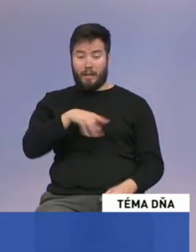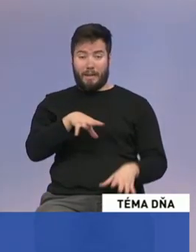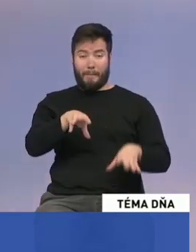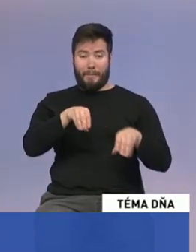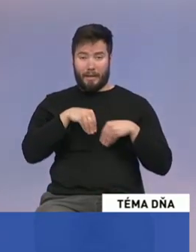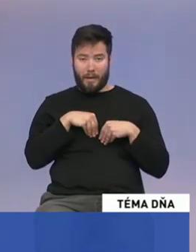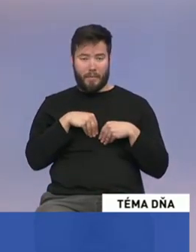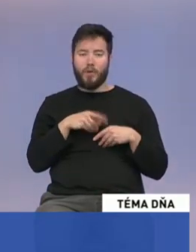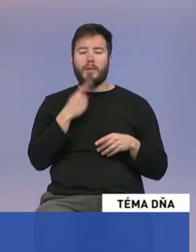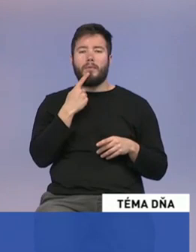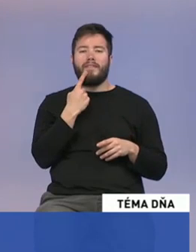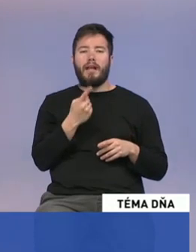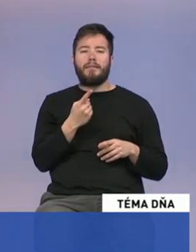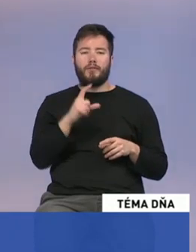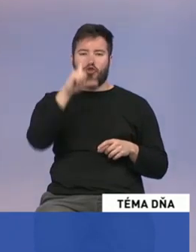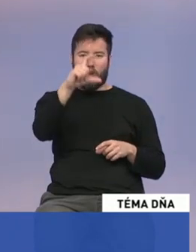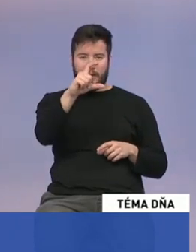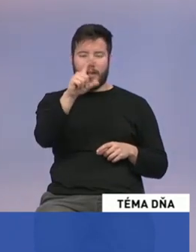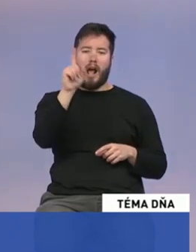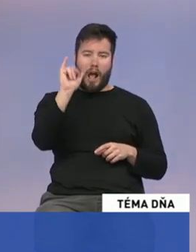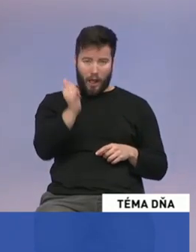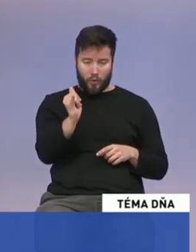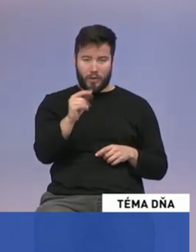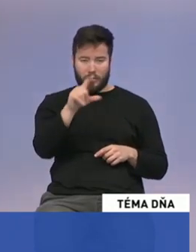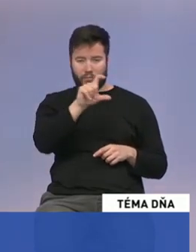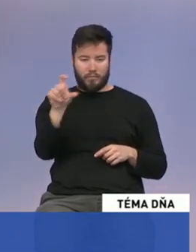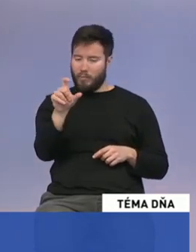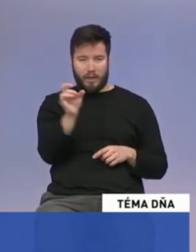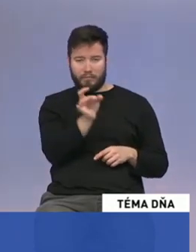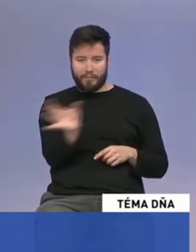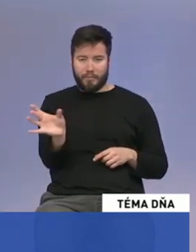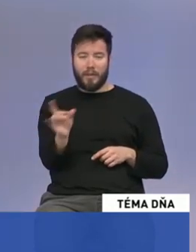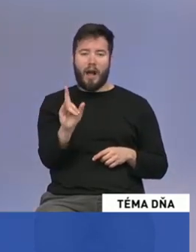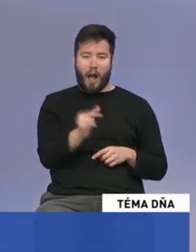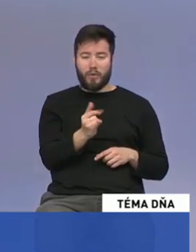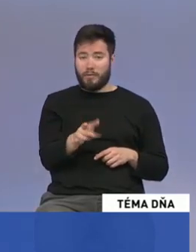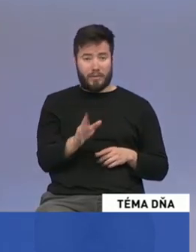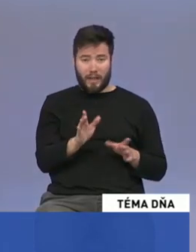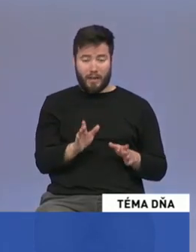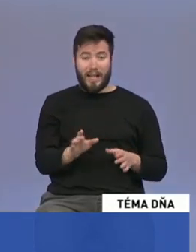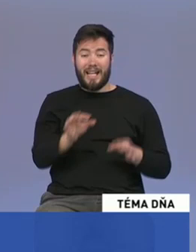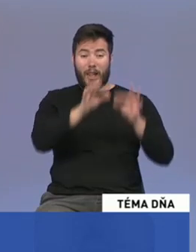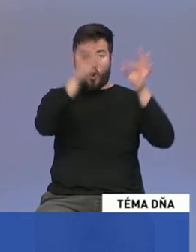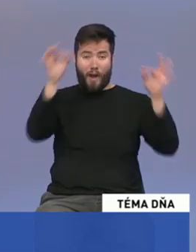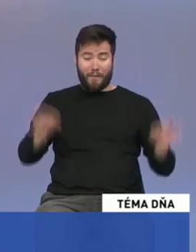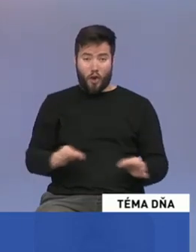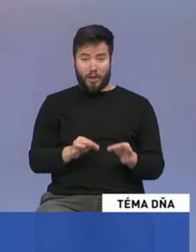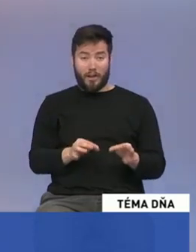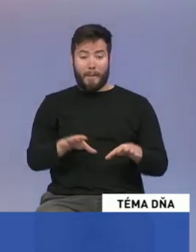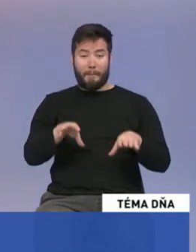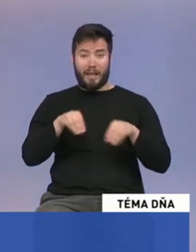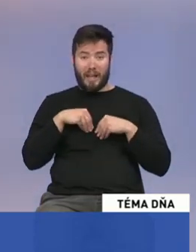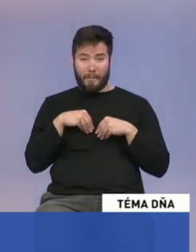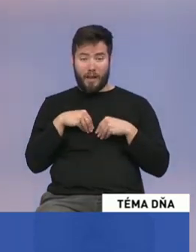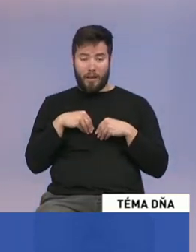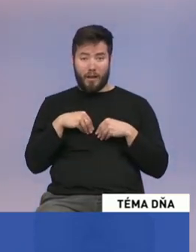to, že táto časť áno, toto nie, toto keby sme prijali, sú v tomto dokumente, okamžite budeme monitorovaní a boli by